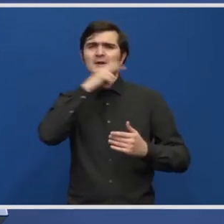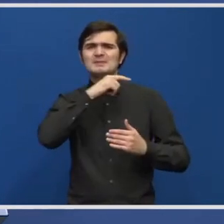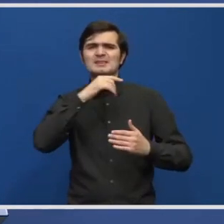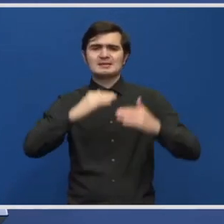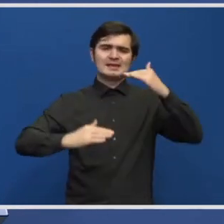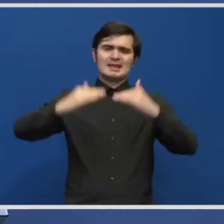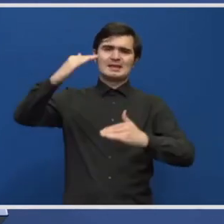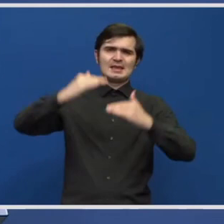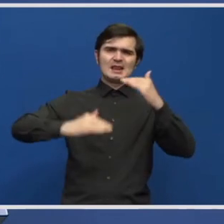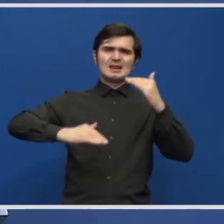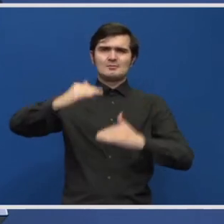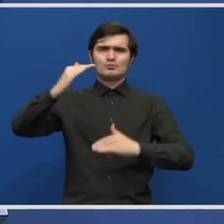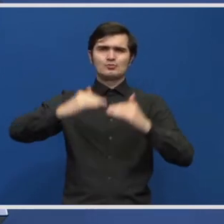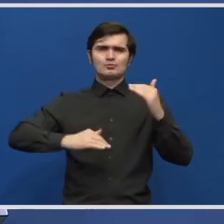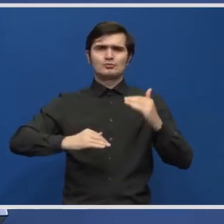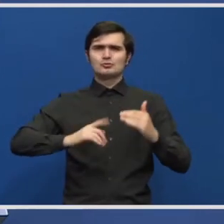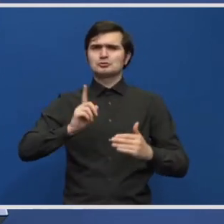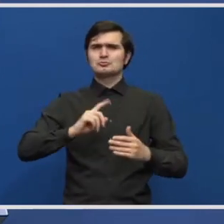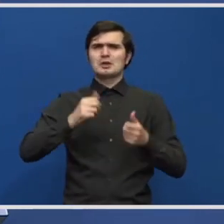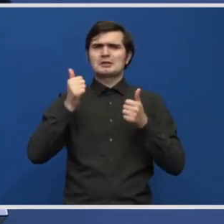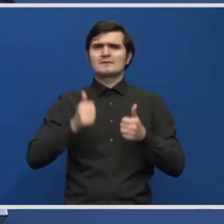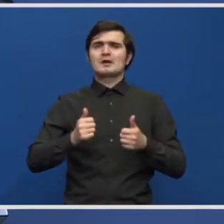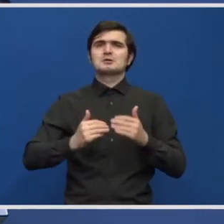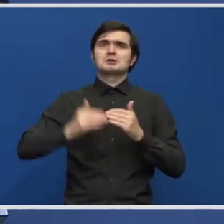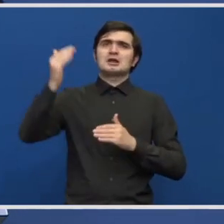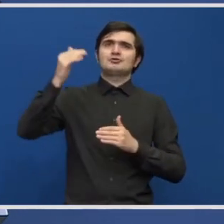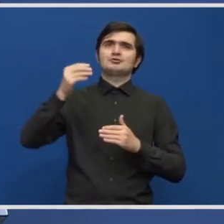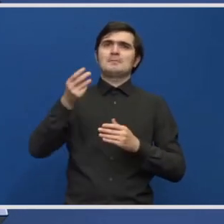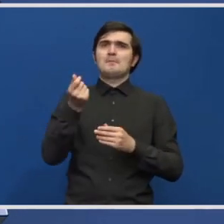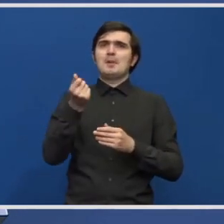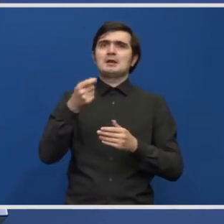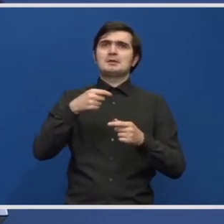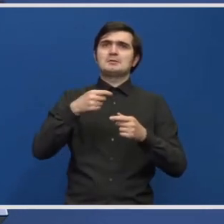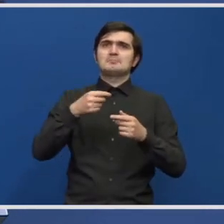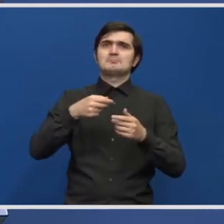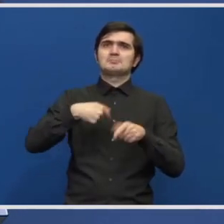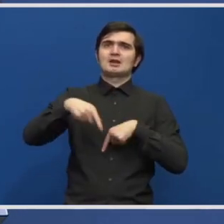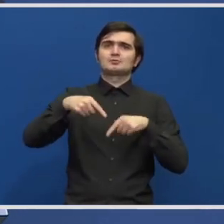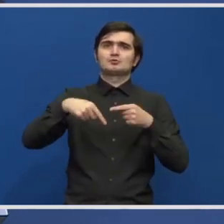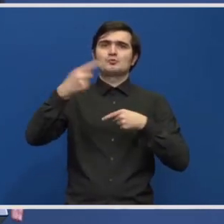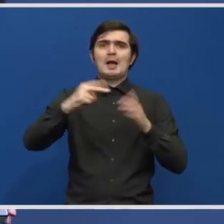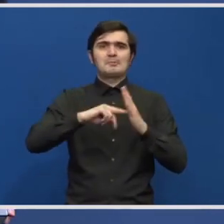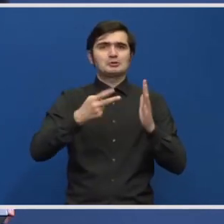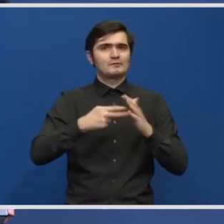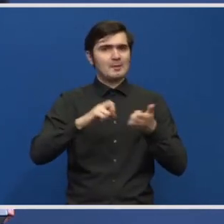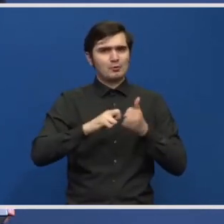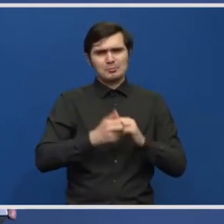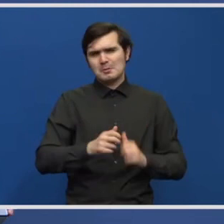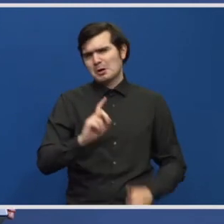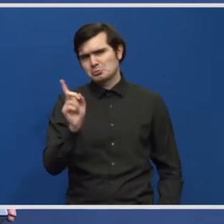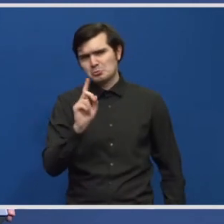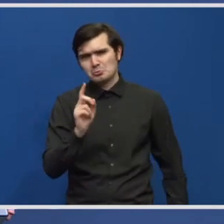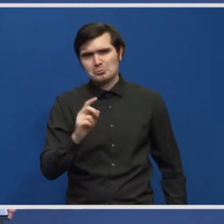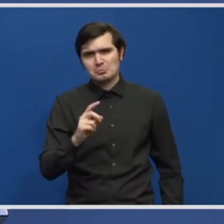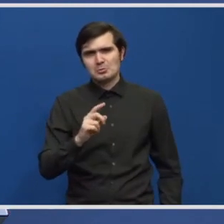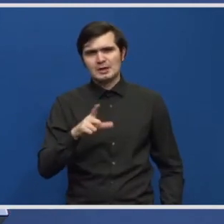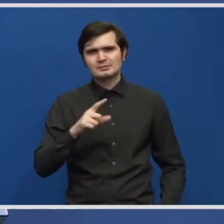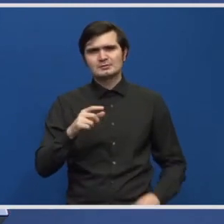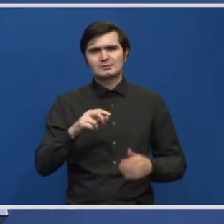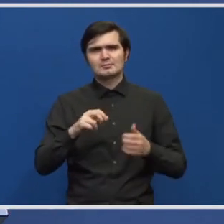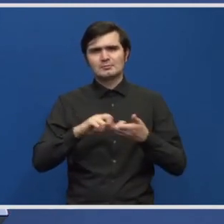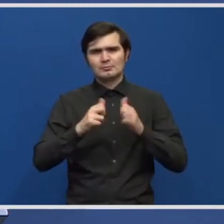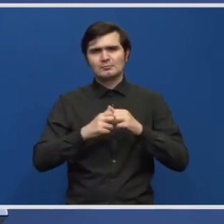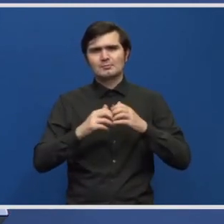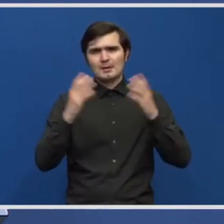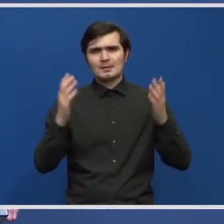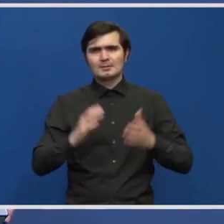o contrapondere falsă creștem cartela și gata s rezolvat problema nu, nu e mult mai mare discrepanța dintre cele două.